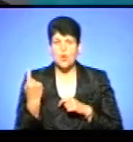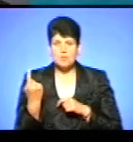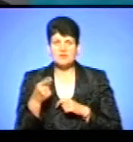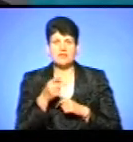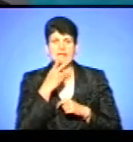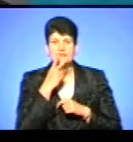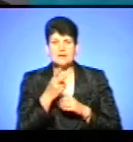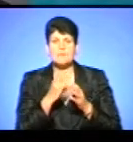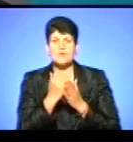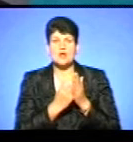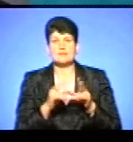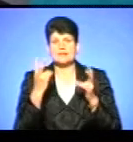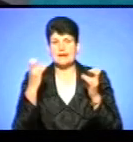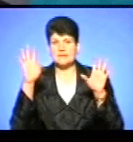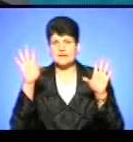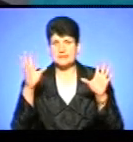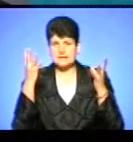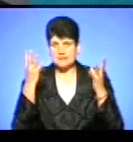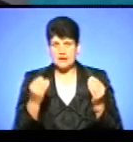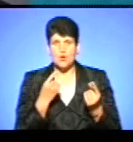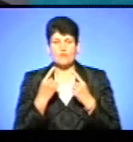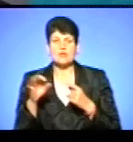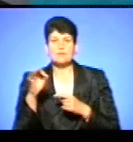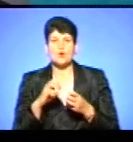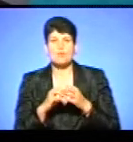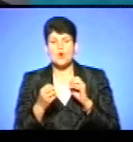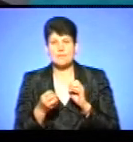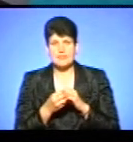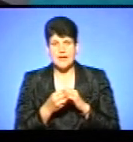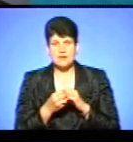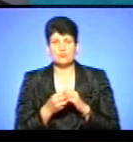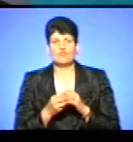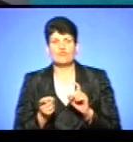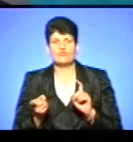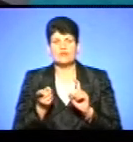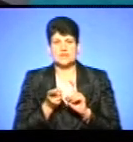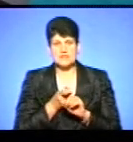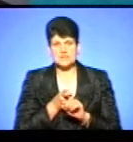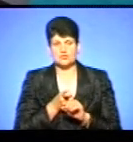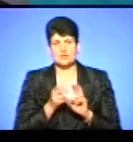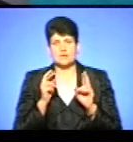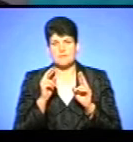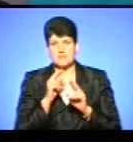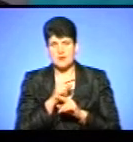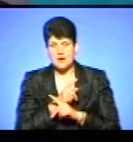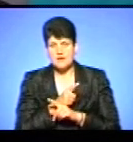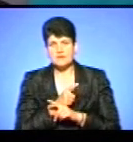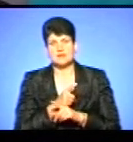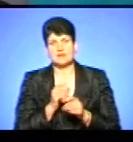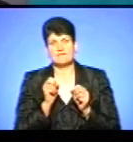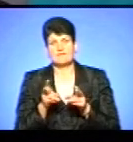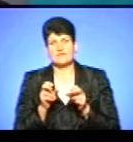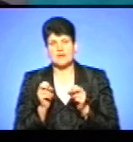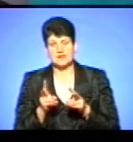дивилися програму «Тему дня». Сьогодні ми говорили про проблему несанкціонованих врізок у дощовій каналізації із рідкими побудовими